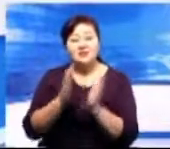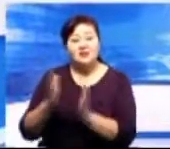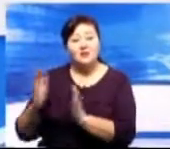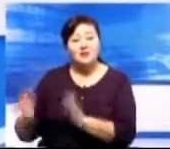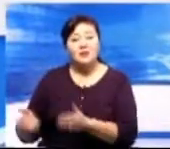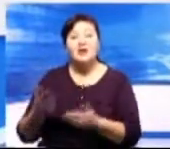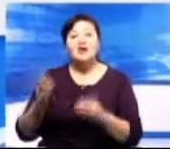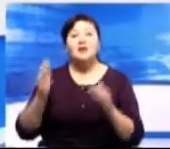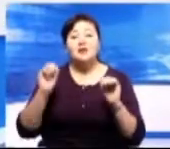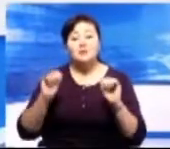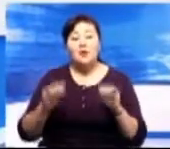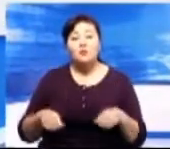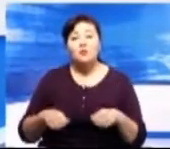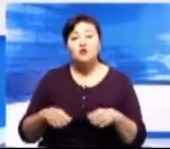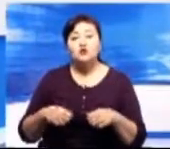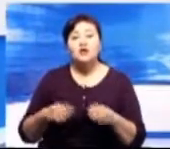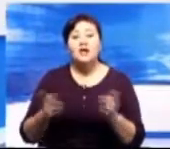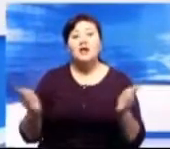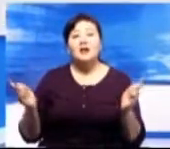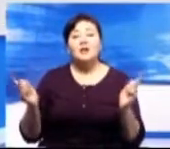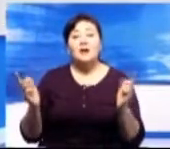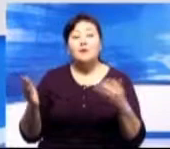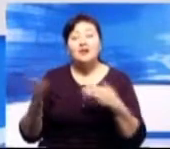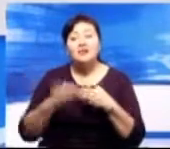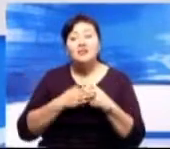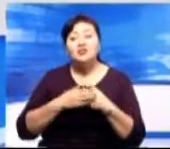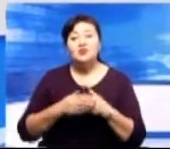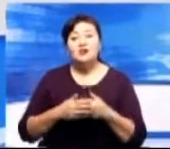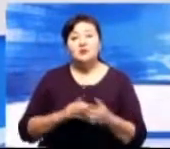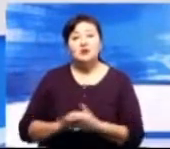и поможет сблизиться с другими тюркскими народами.